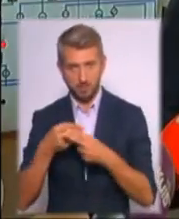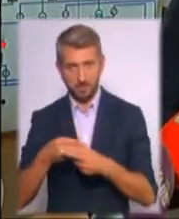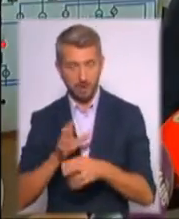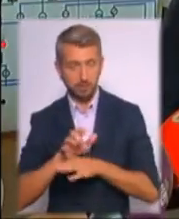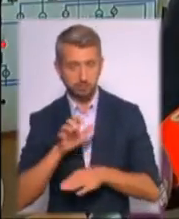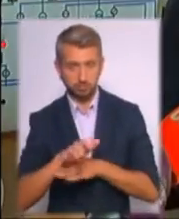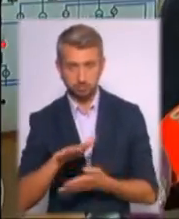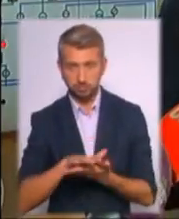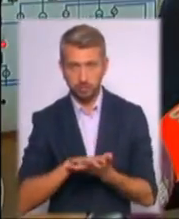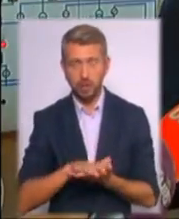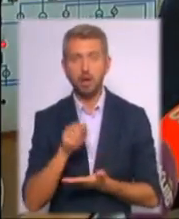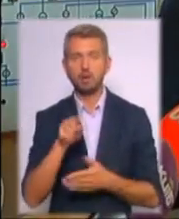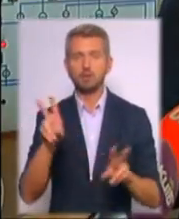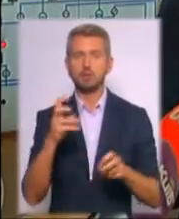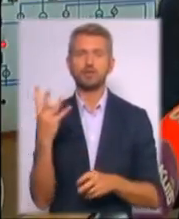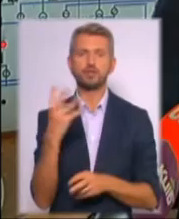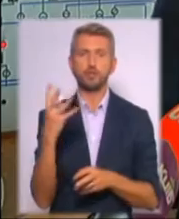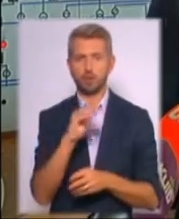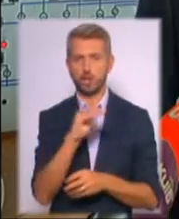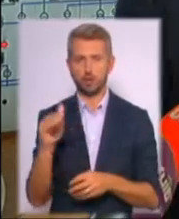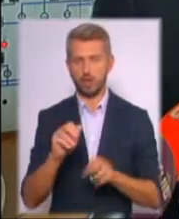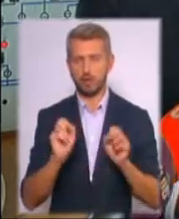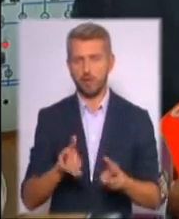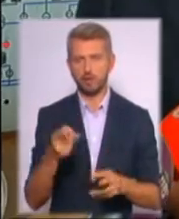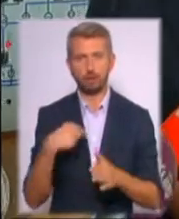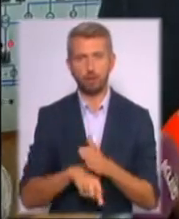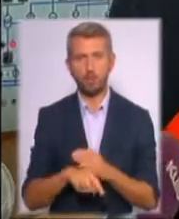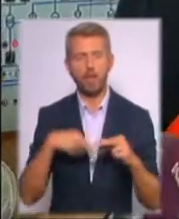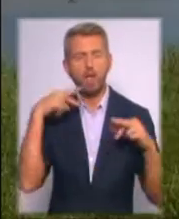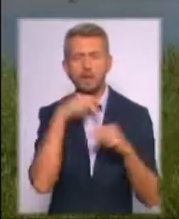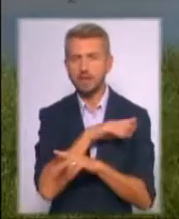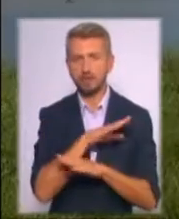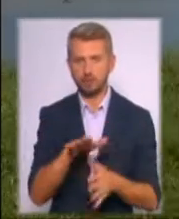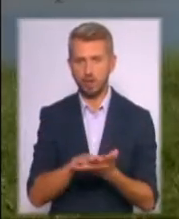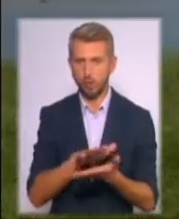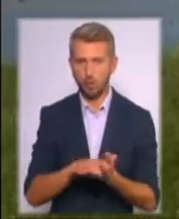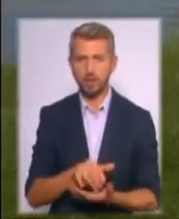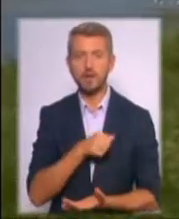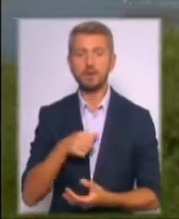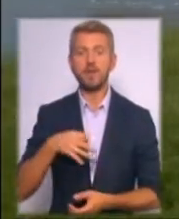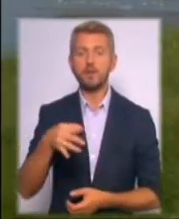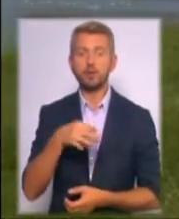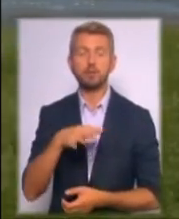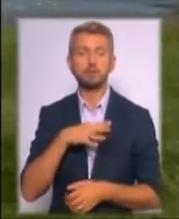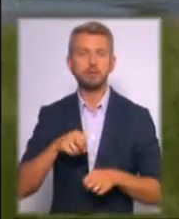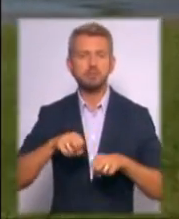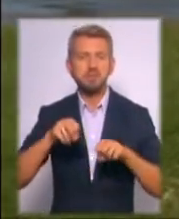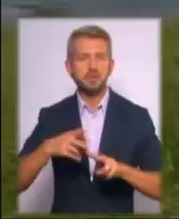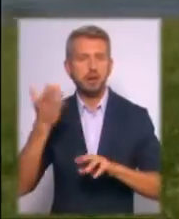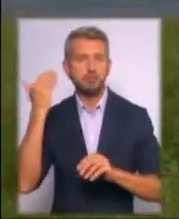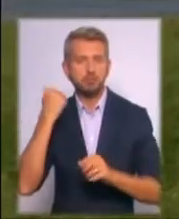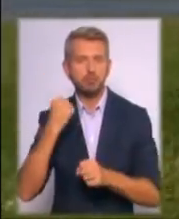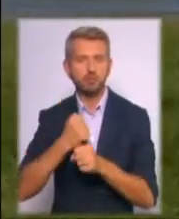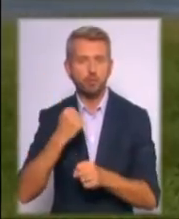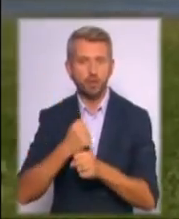класифіцірована по четвертій категорії опасності, тобто нетоксичні відходи. Саме ж водоймищі було ж точно створено з початку